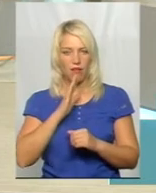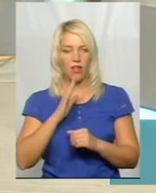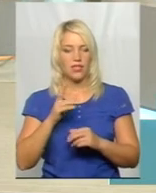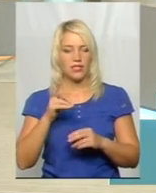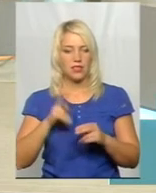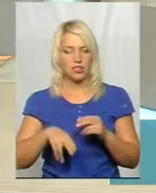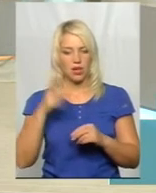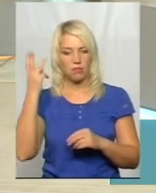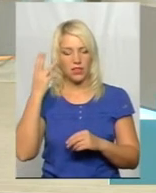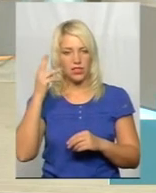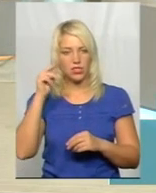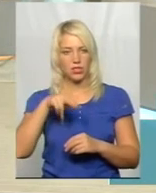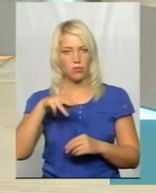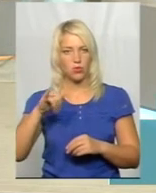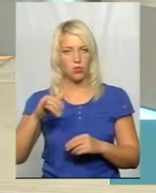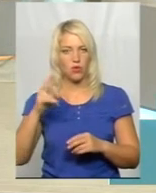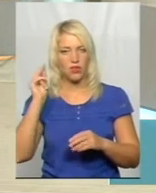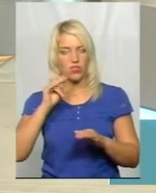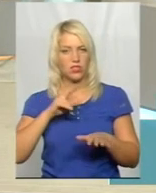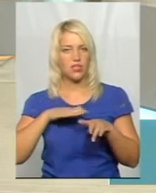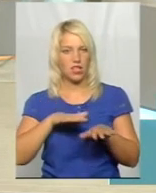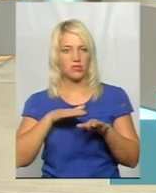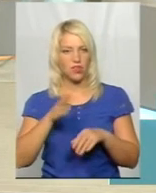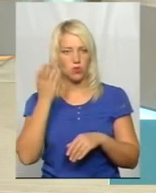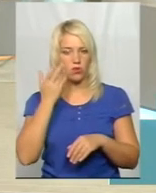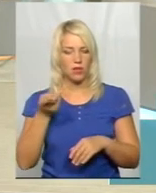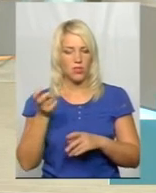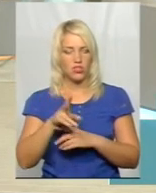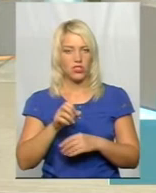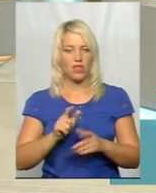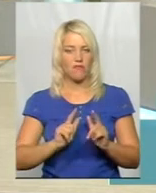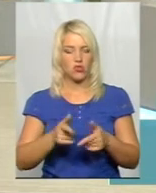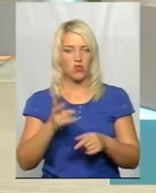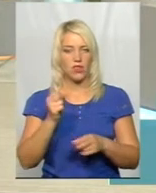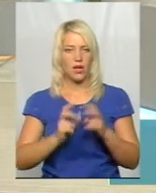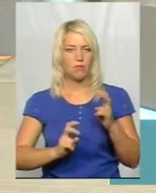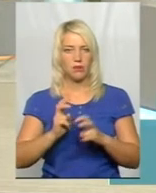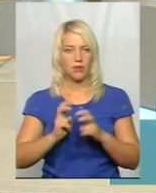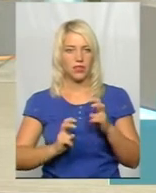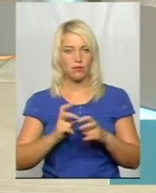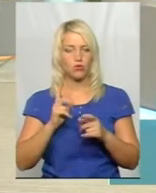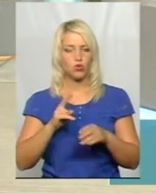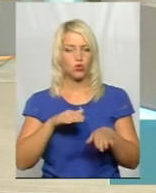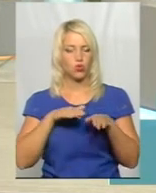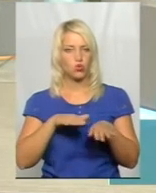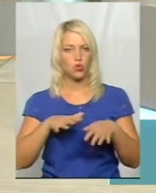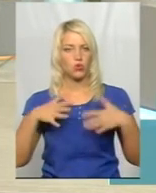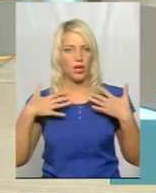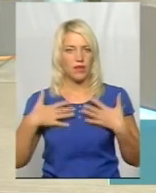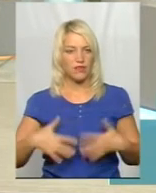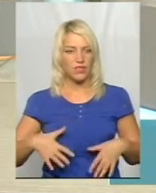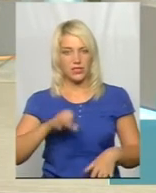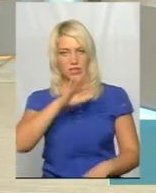училище, вона вчилася на швачку. І коли прийшла влаштовуватися на одне із підприємств, які шиють сукні весільні